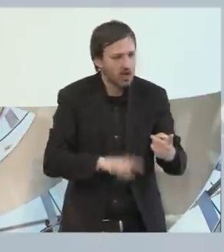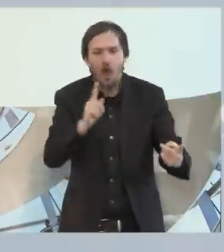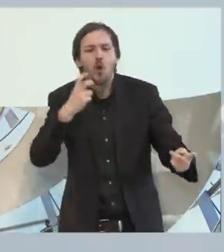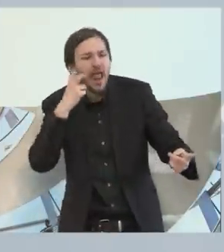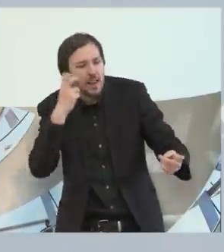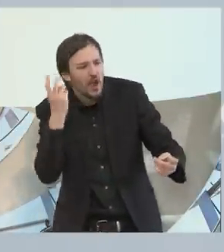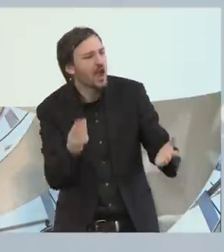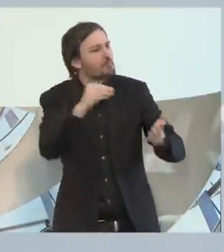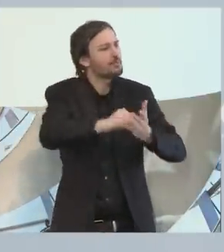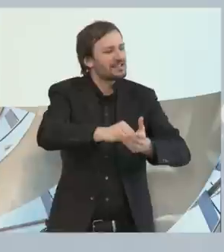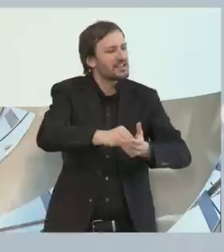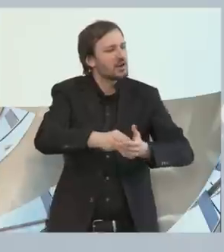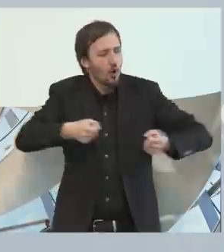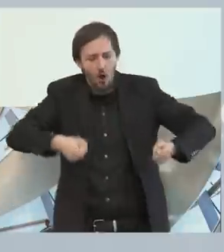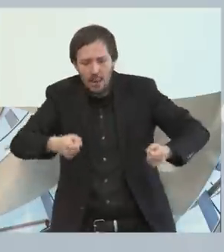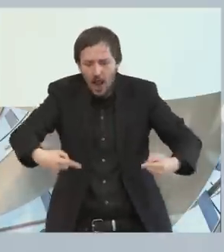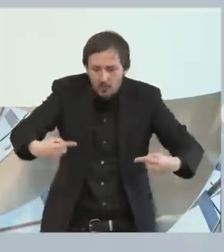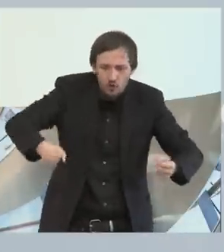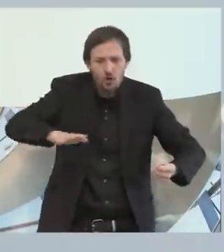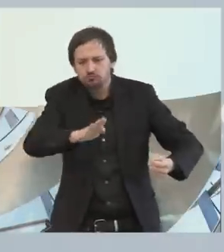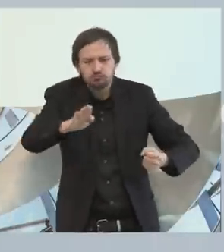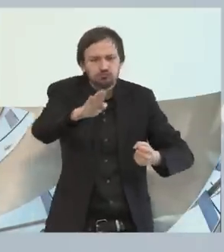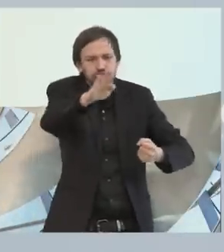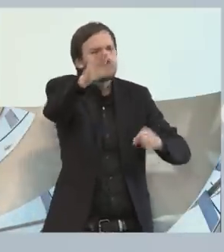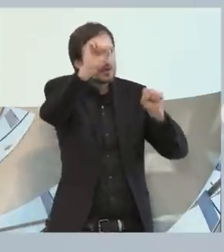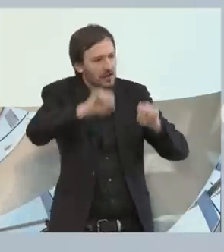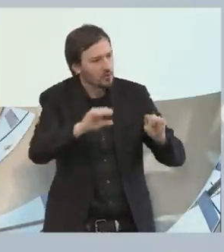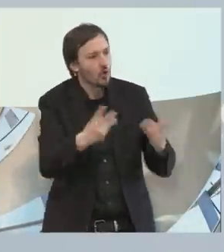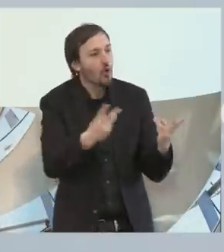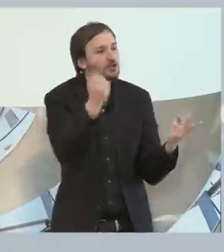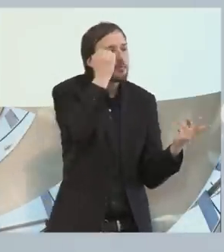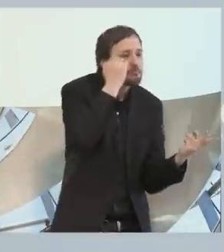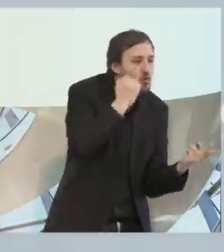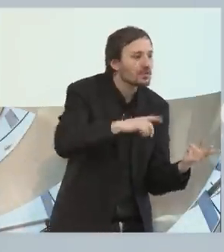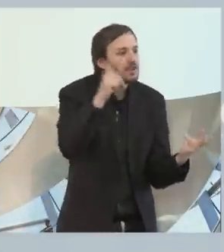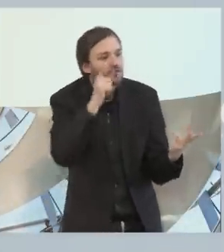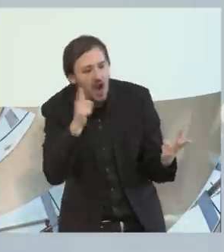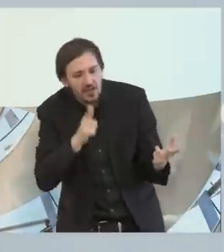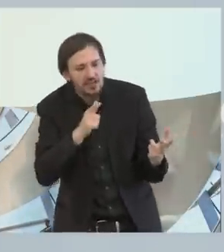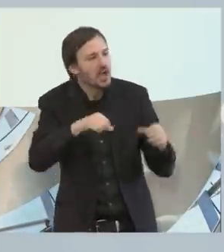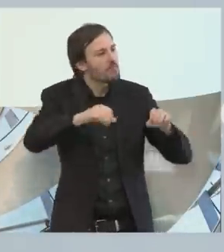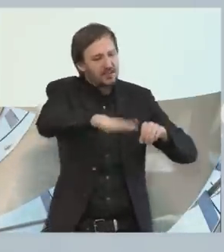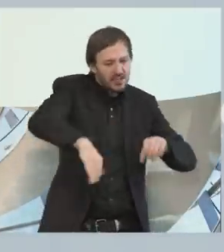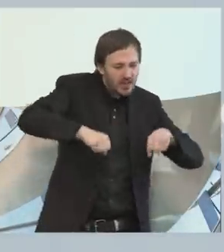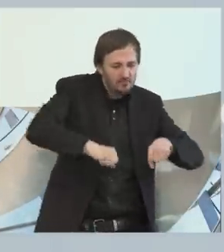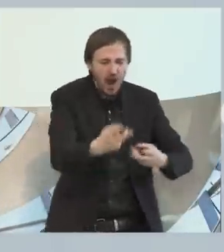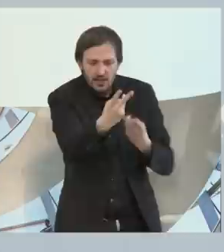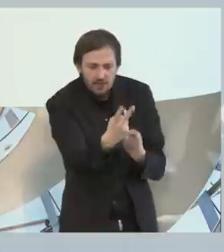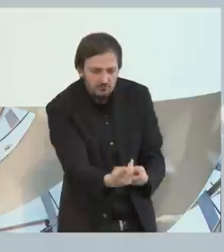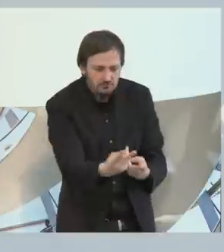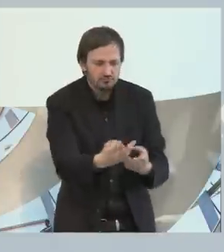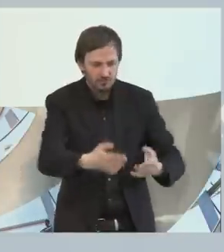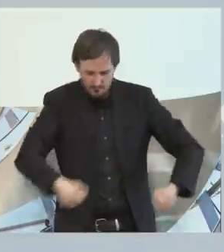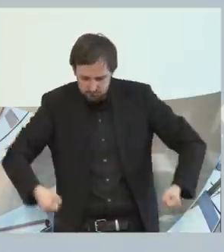Herrschaften mit ihren Gehhilfen oder auch Mutter und Vater mit dem Kinderwagen und vollgepackten